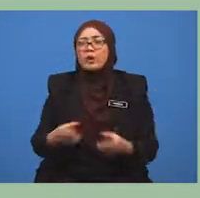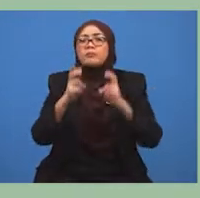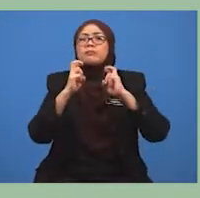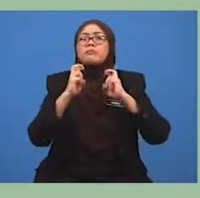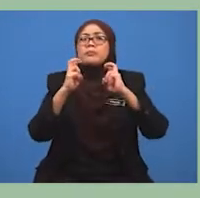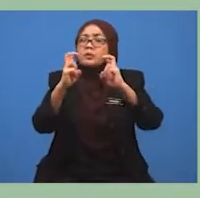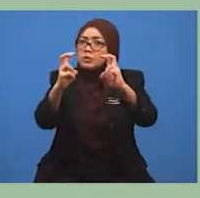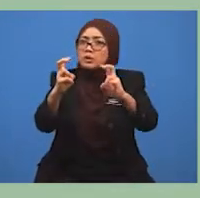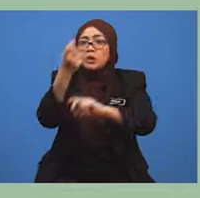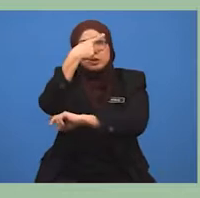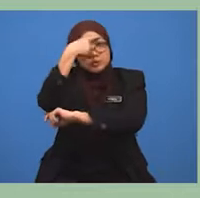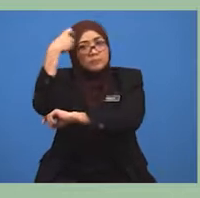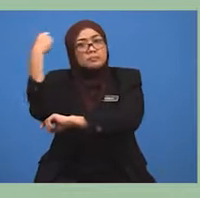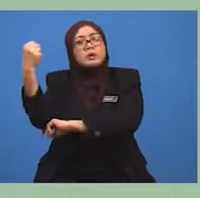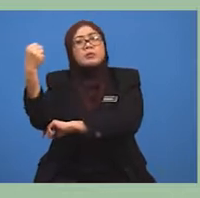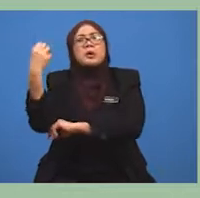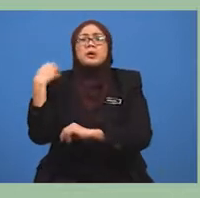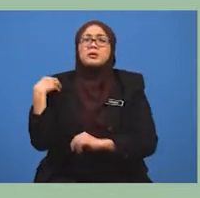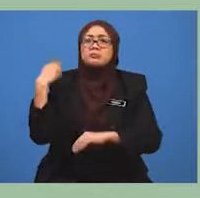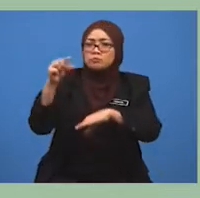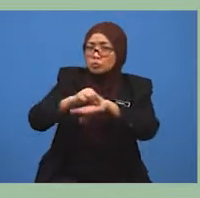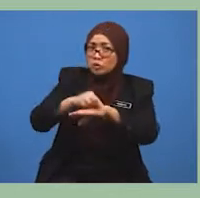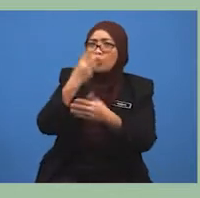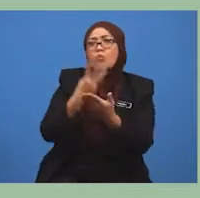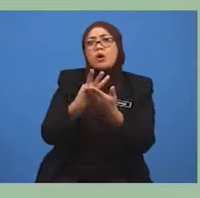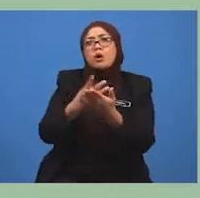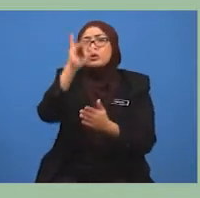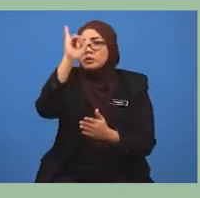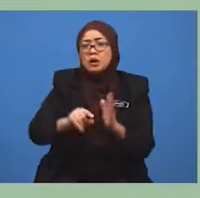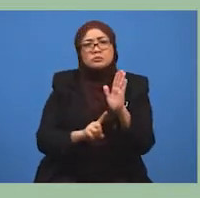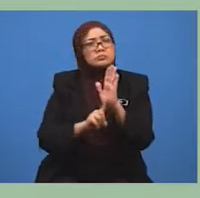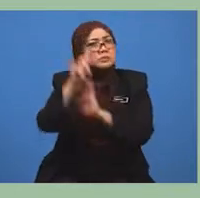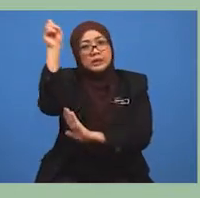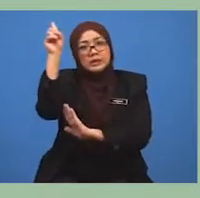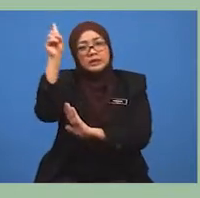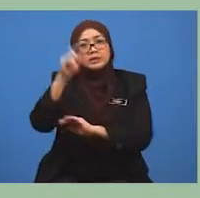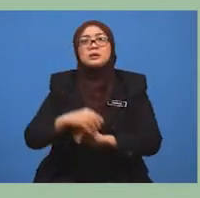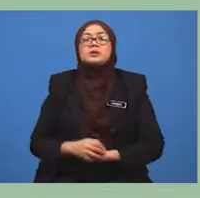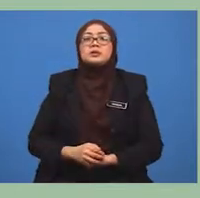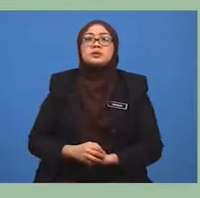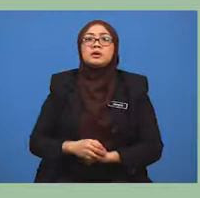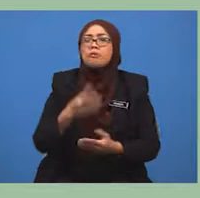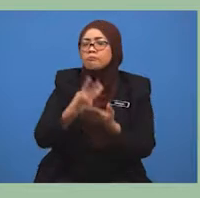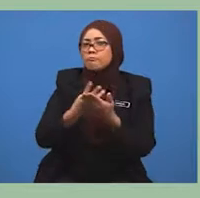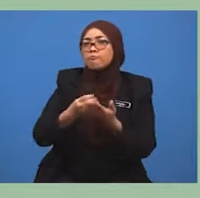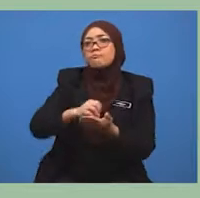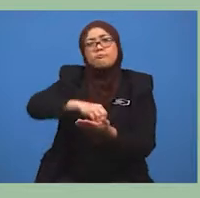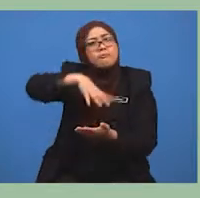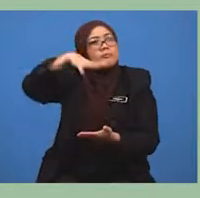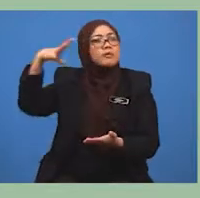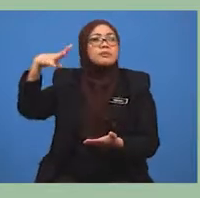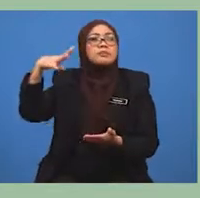pengangkutan kerana menelan kos yang tinggi. Mari kita lihat tentang tanah pamah.